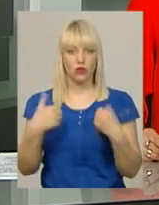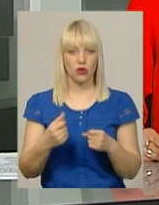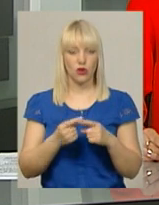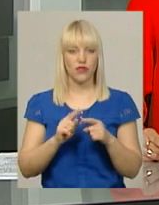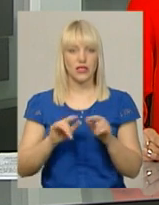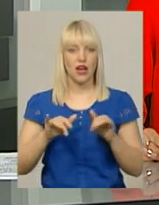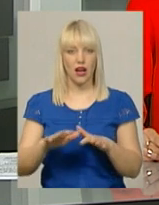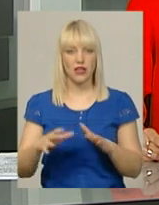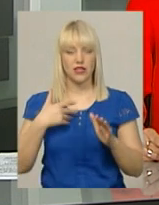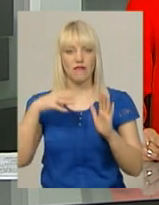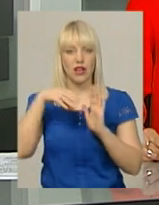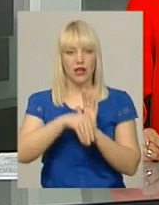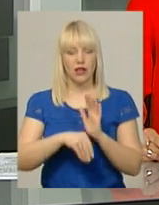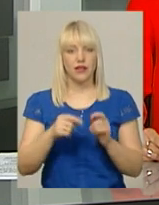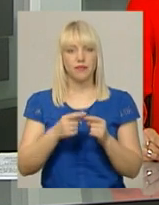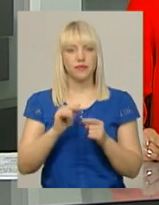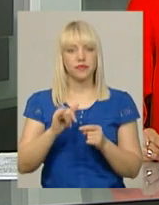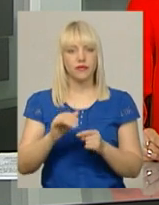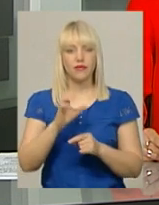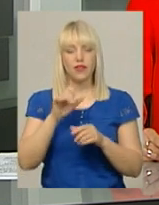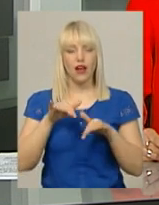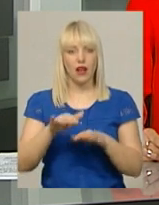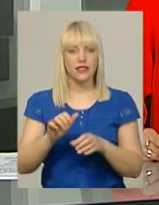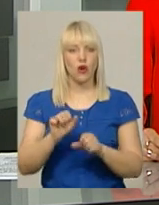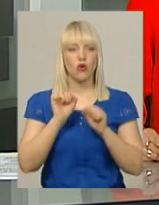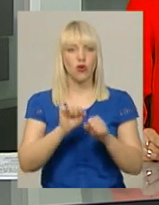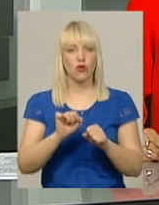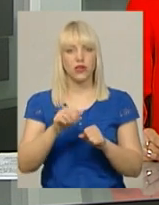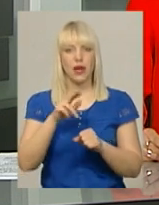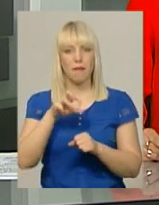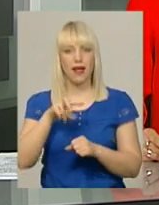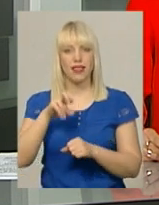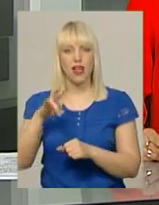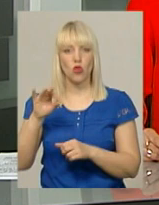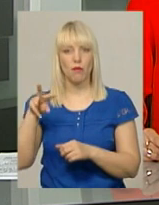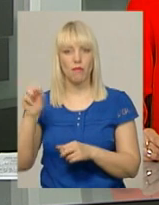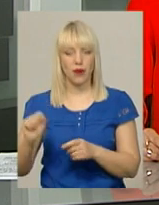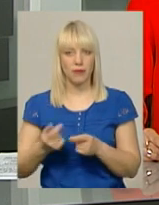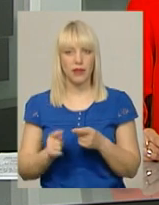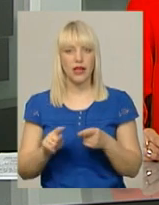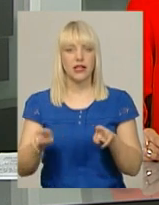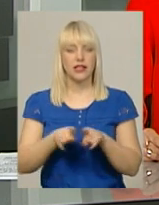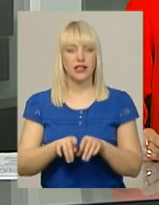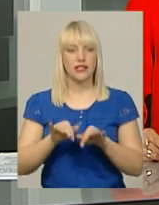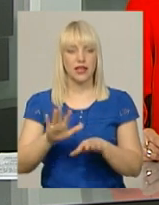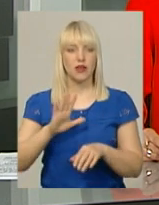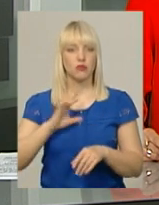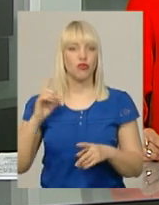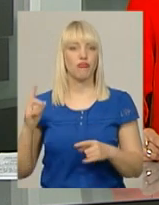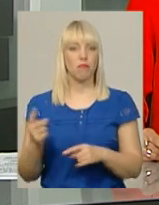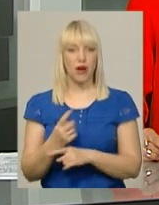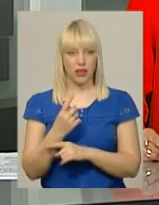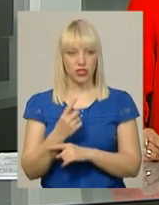меланоми. За словами начальника управління охорони здоров'я Хмельницької міської ради Бориса Ткача, в установі такий захід відбувся вперше.